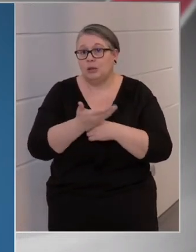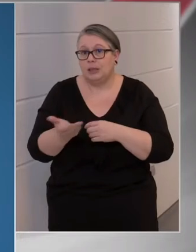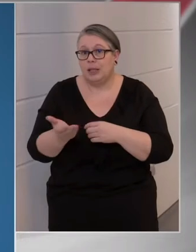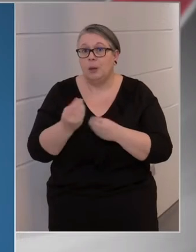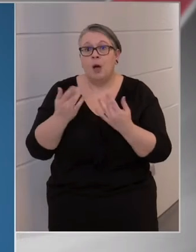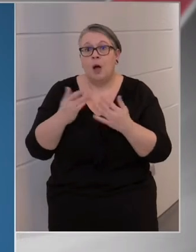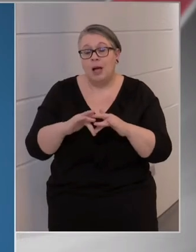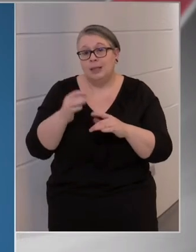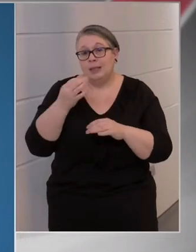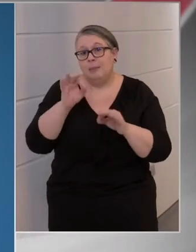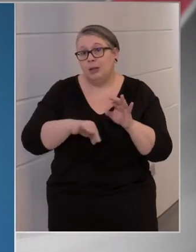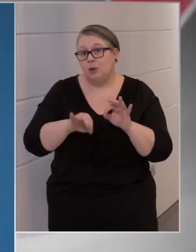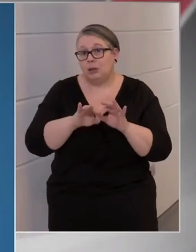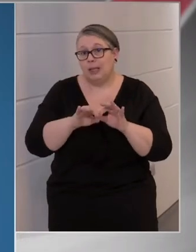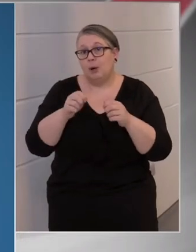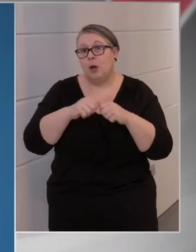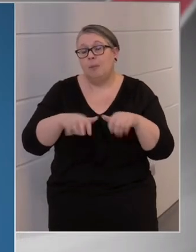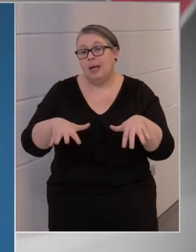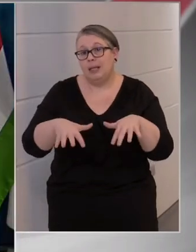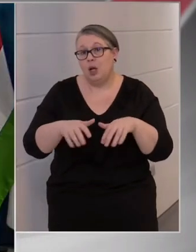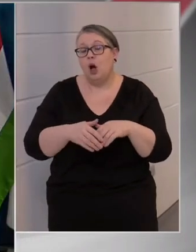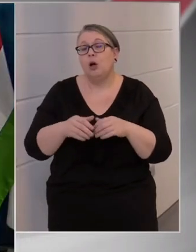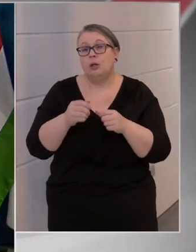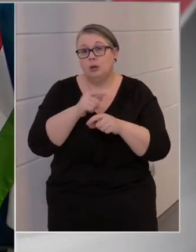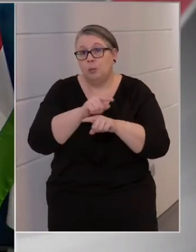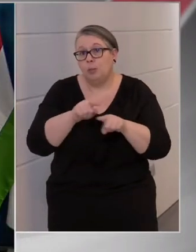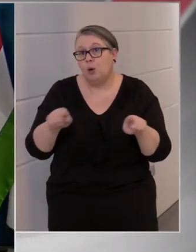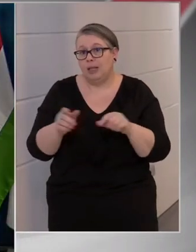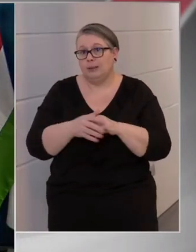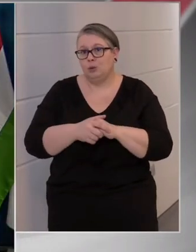helyzet például Németországban a média pluralizmussal?